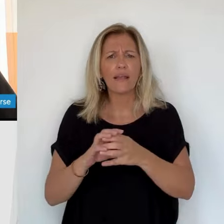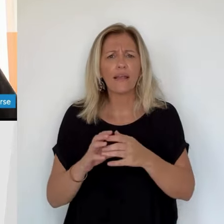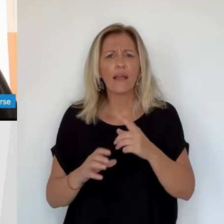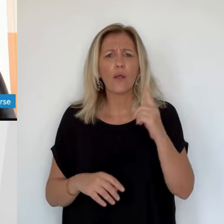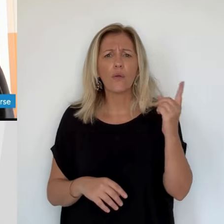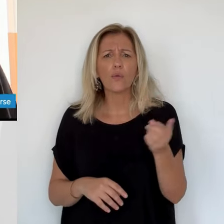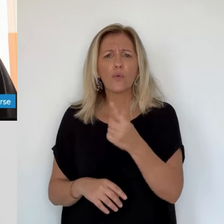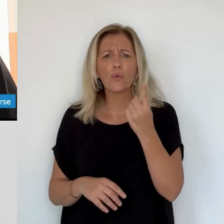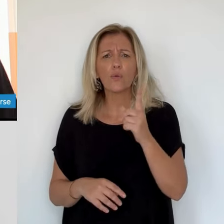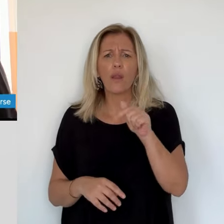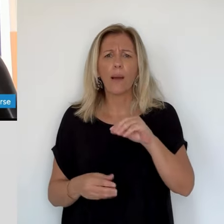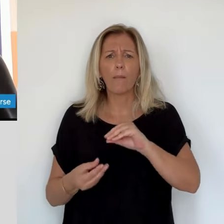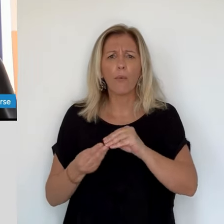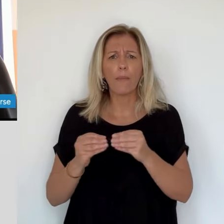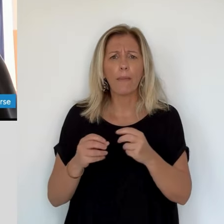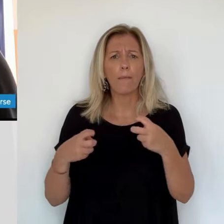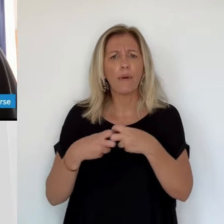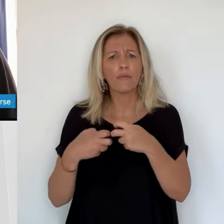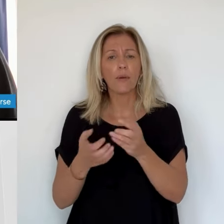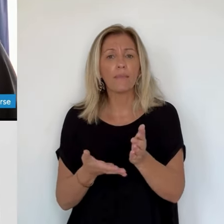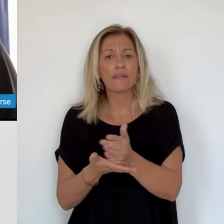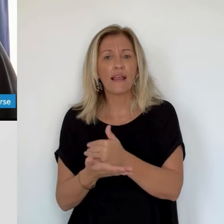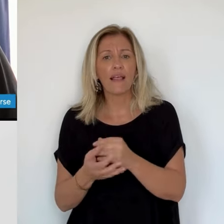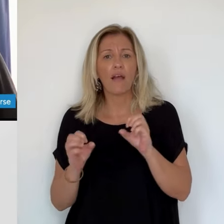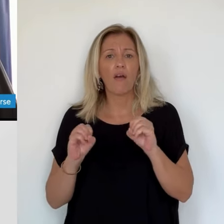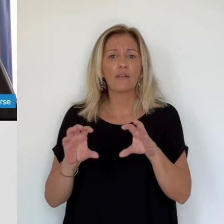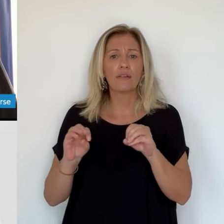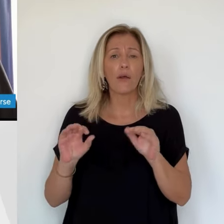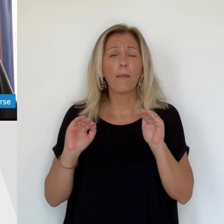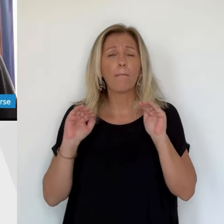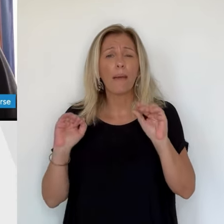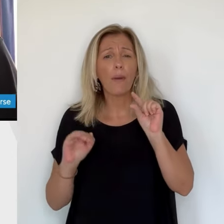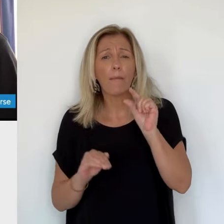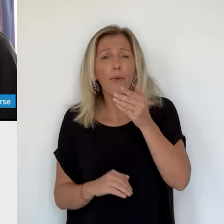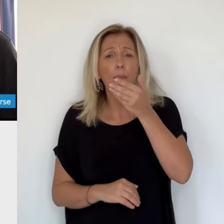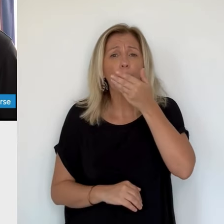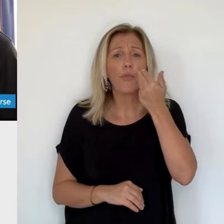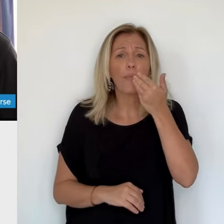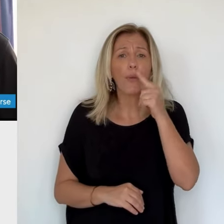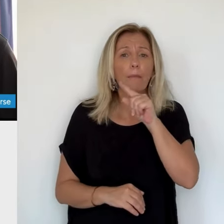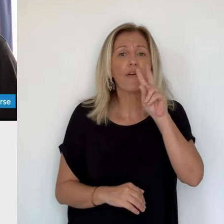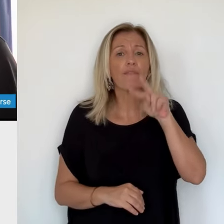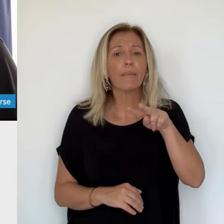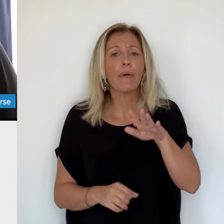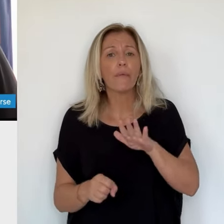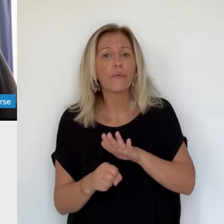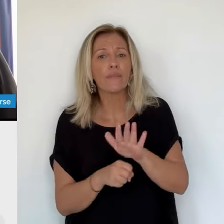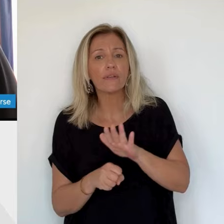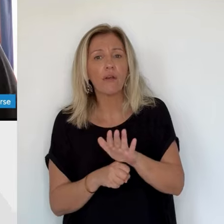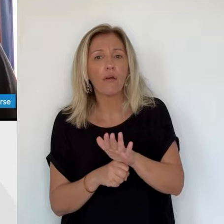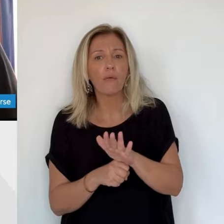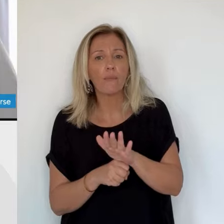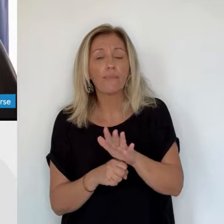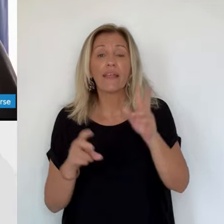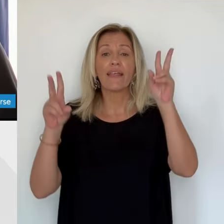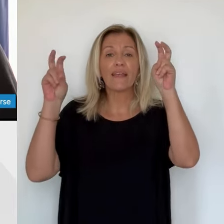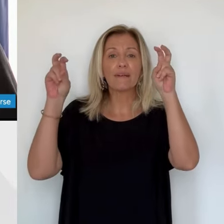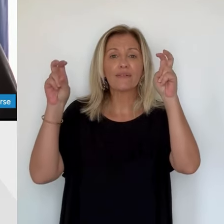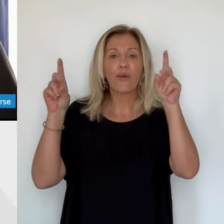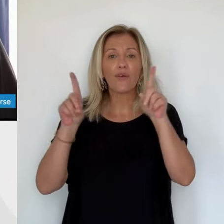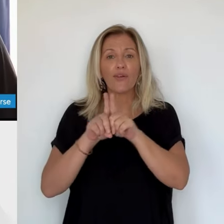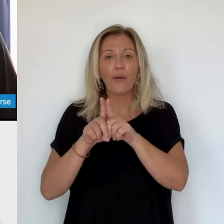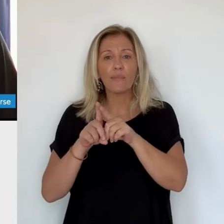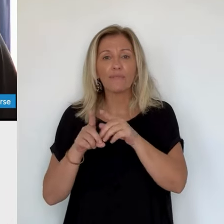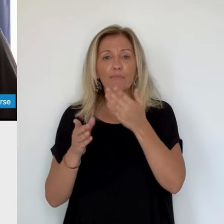parce qu'on accueille les élèves, on est toujours content de les accueillir, mais c'est vrai que c'est assez compliqué. Il ne faut se mentir quand même. Il y a plein de